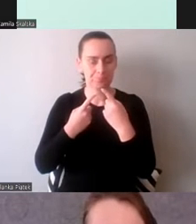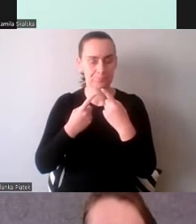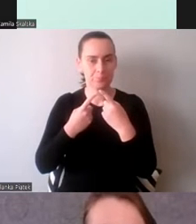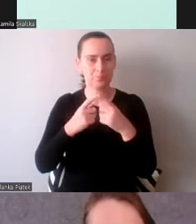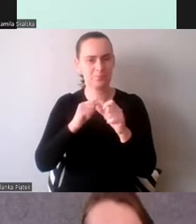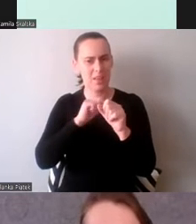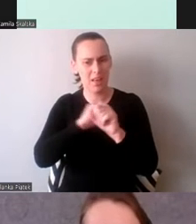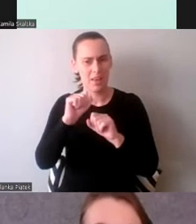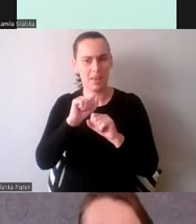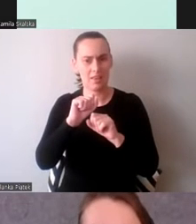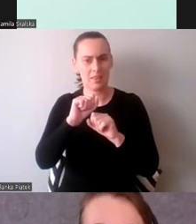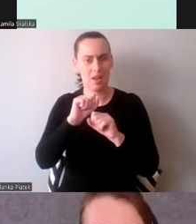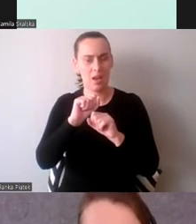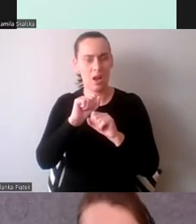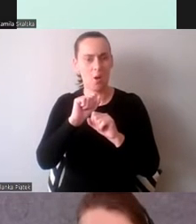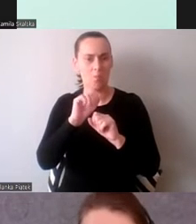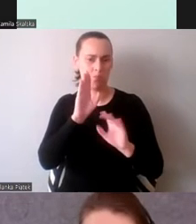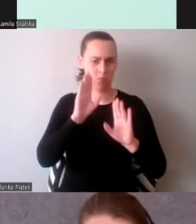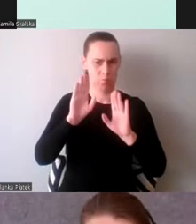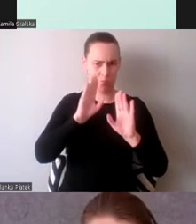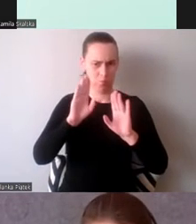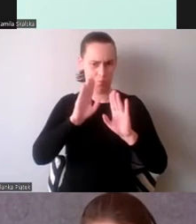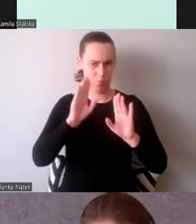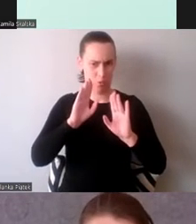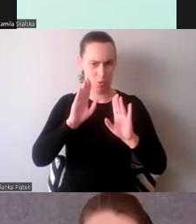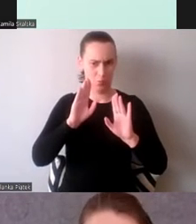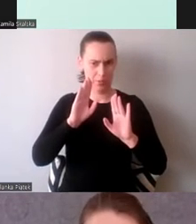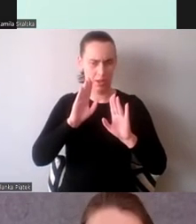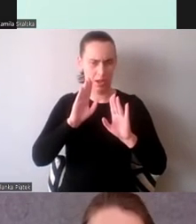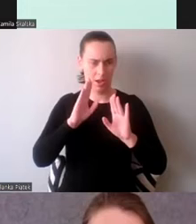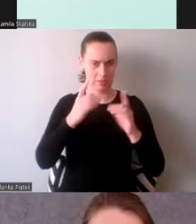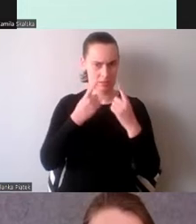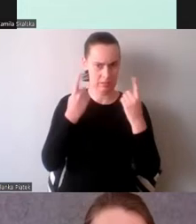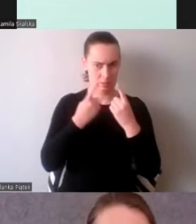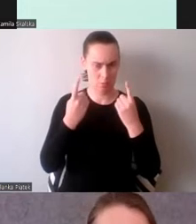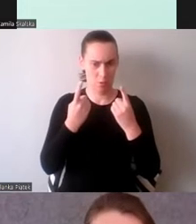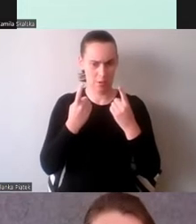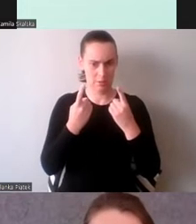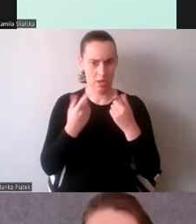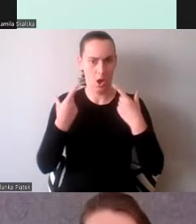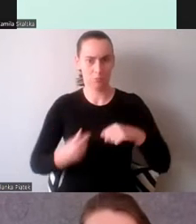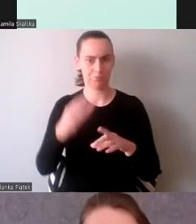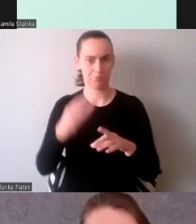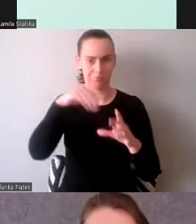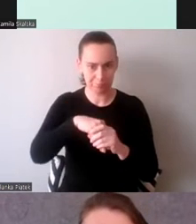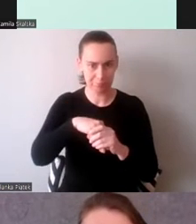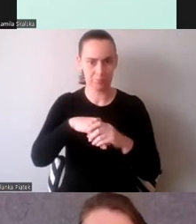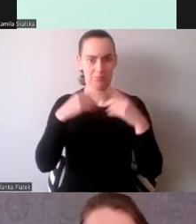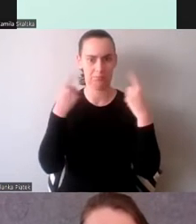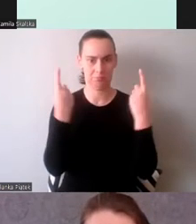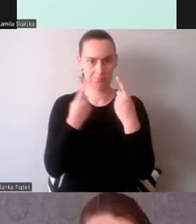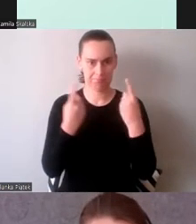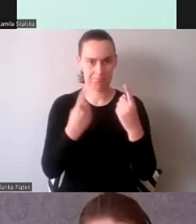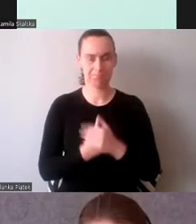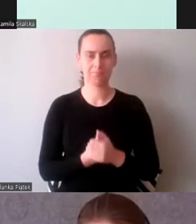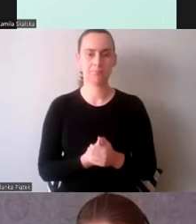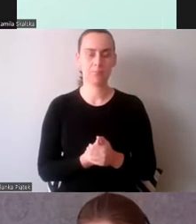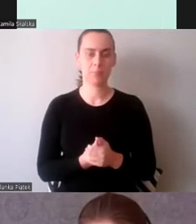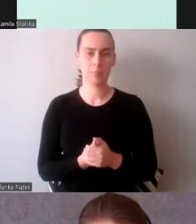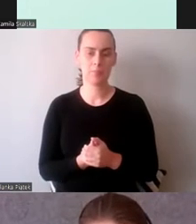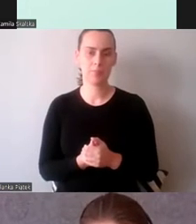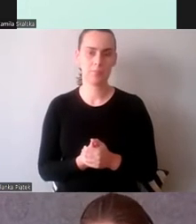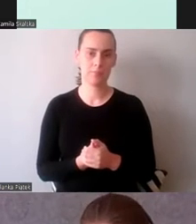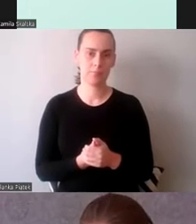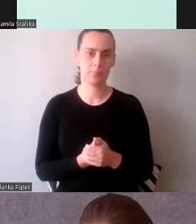duża fizyczna bliskość pomiędzy uczestnikami zdarzenia i ten tłumacz jest